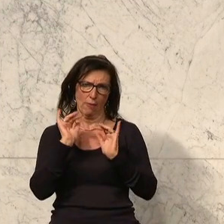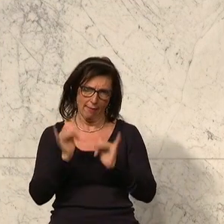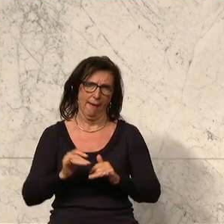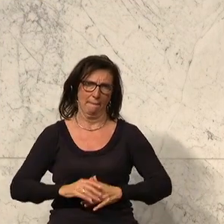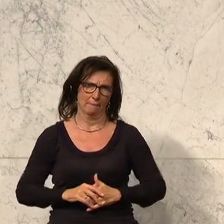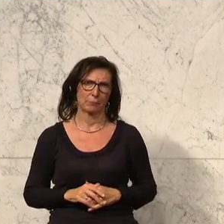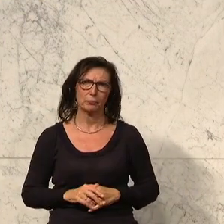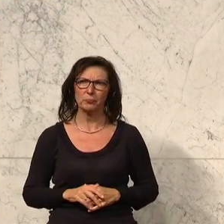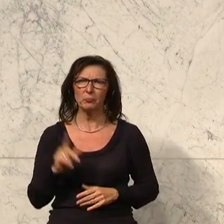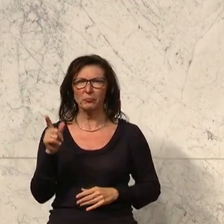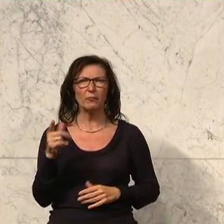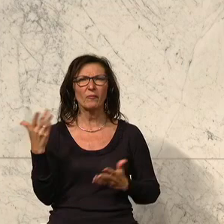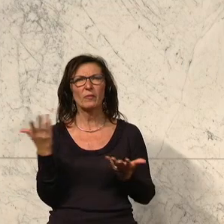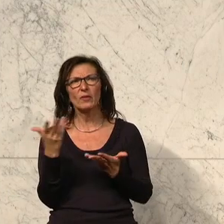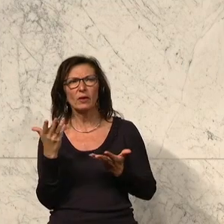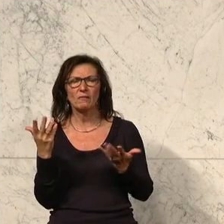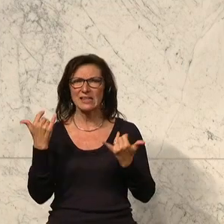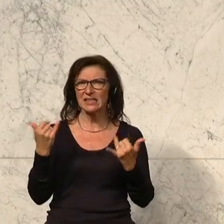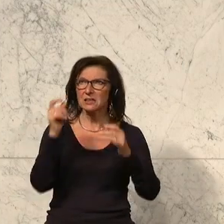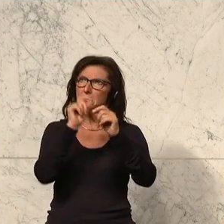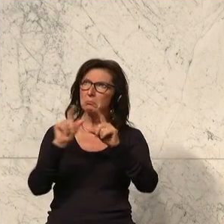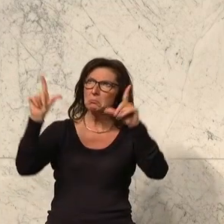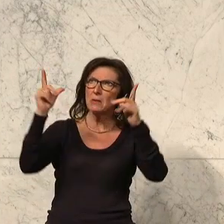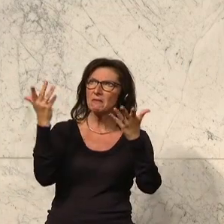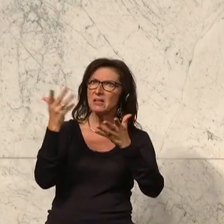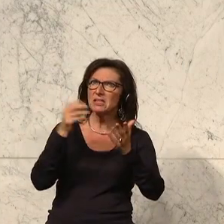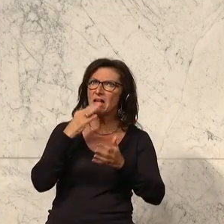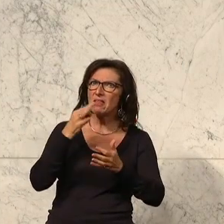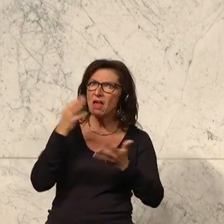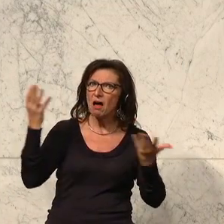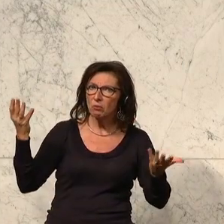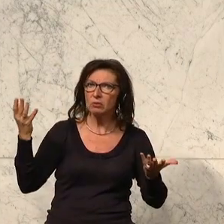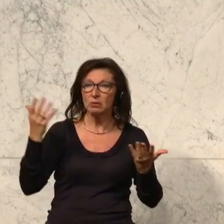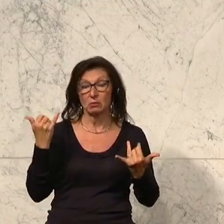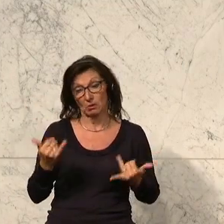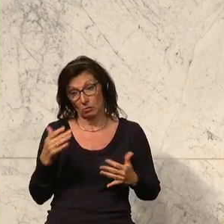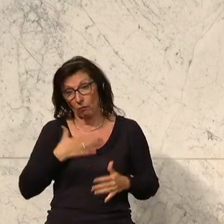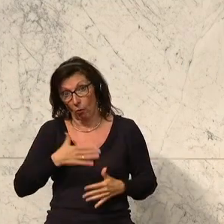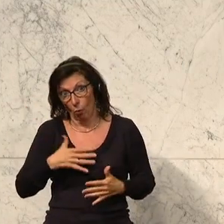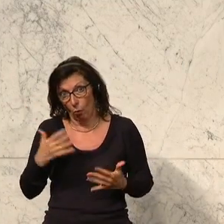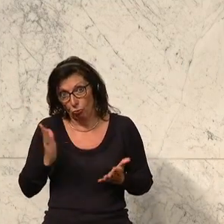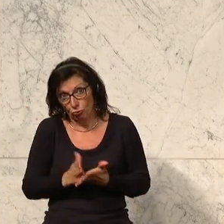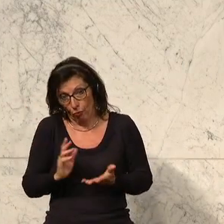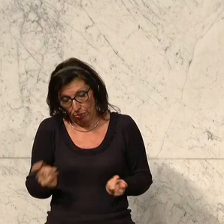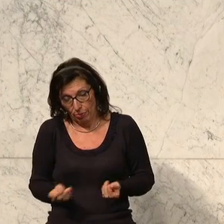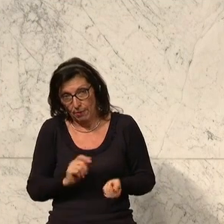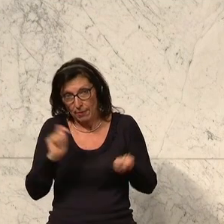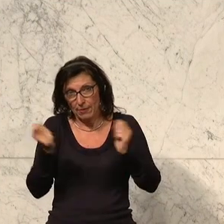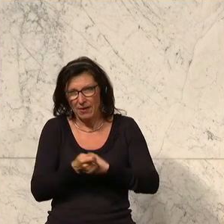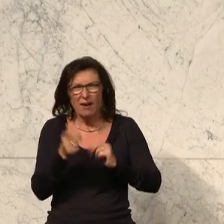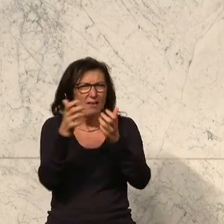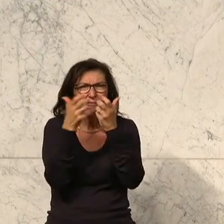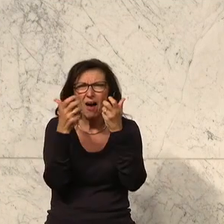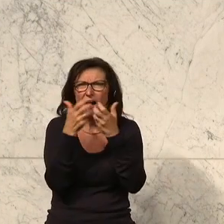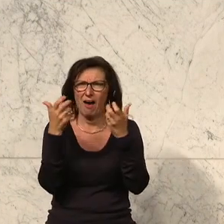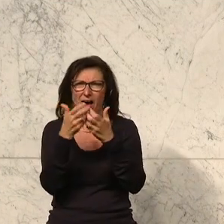ist das größere Bild, das wir im Augenblick haben, und deswegen freuen wir uns auch, dass hier auch etwas passiert, ist, dass der Wald, der eben diese Vielzahl